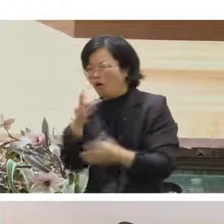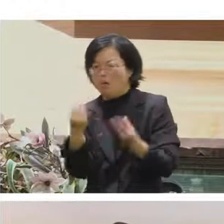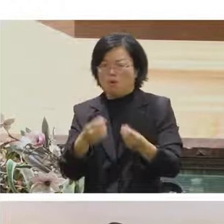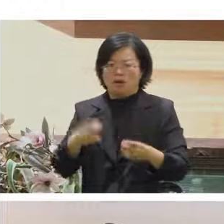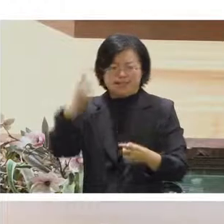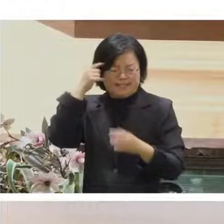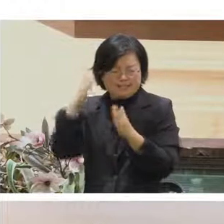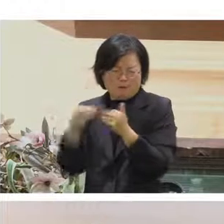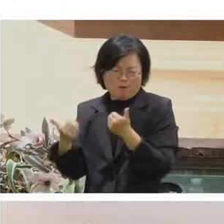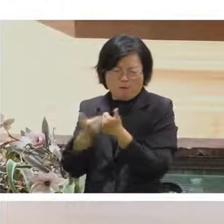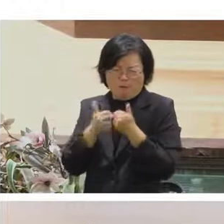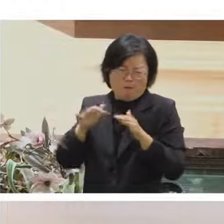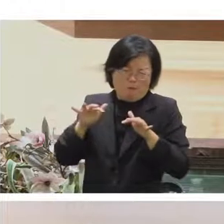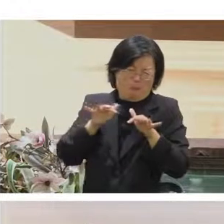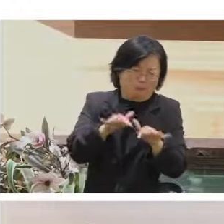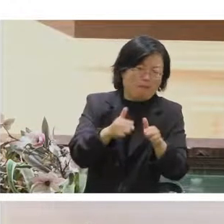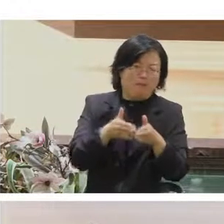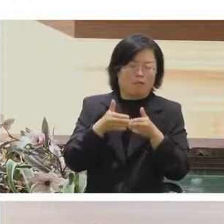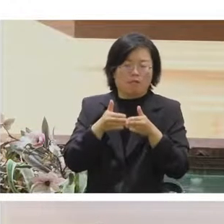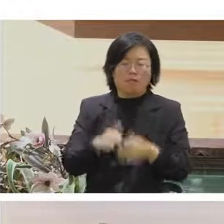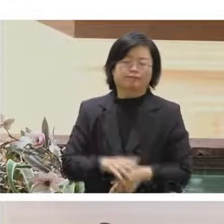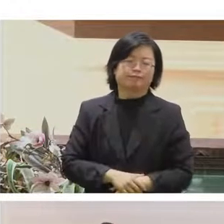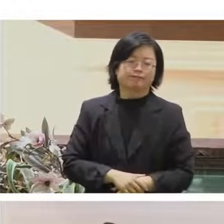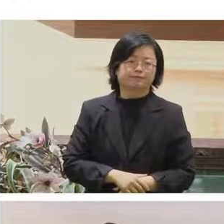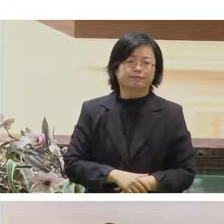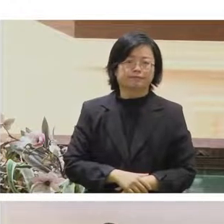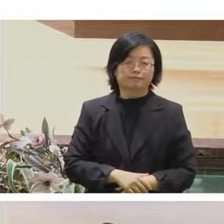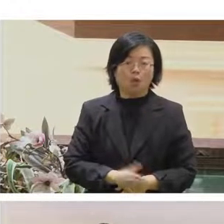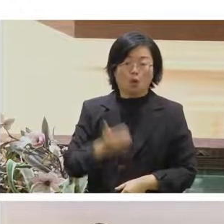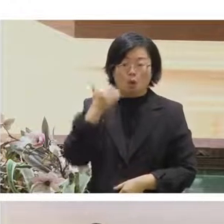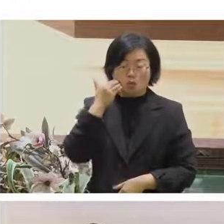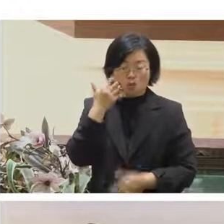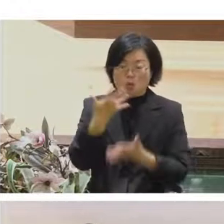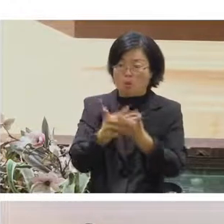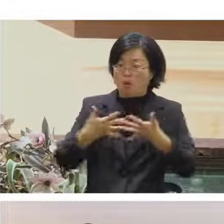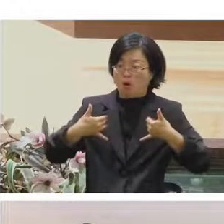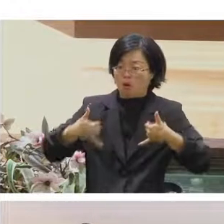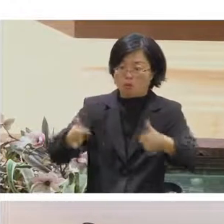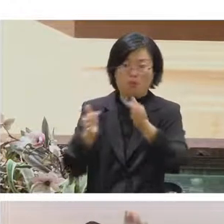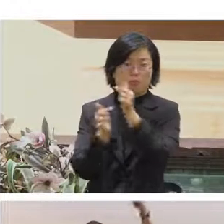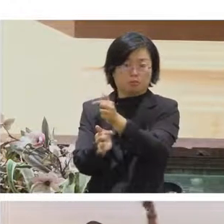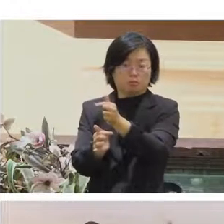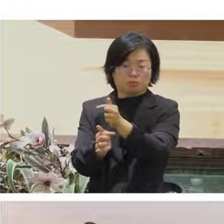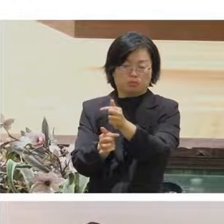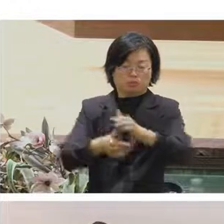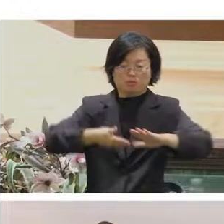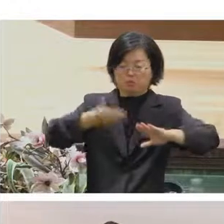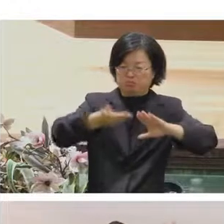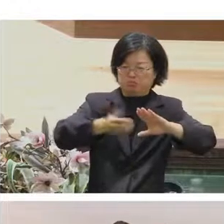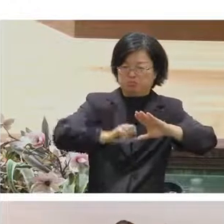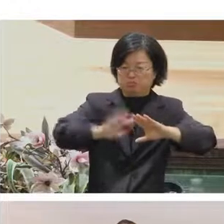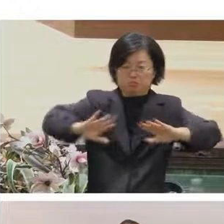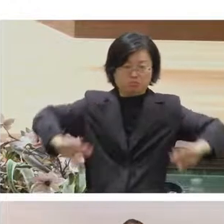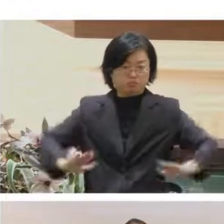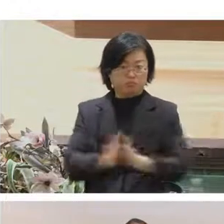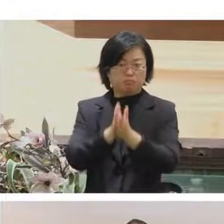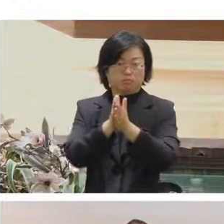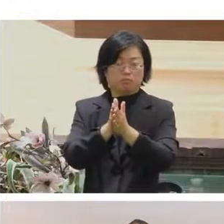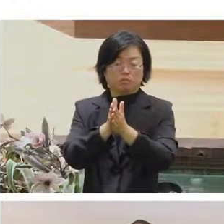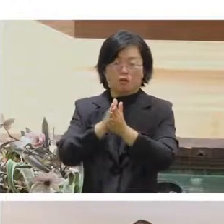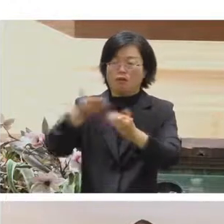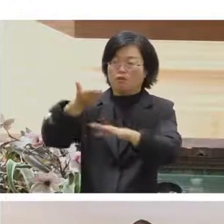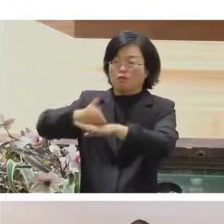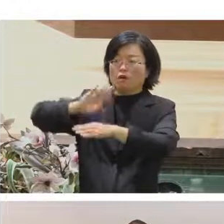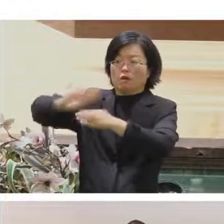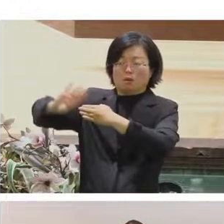但其實事實上裡面是蠻和平的那後來如果我們遷起了網路線然後開啟了直播外面直接放那個布幕然後放投影就直接